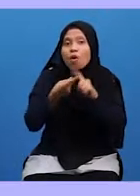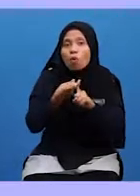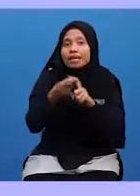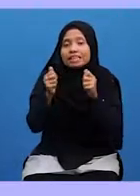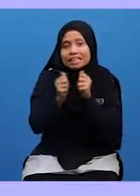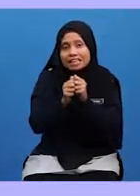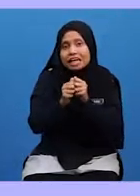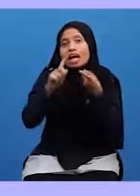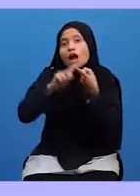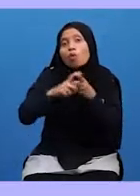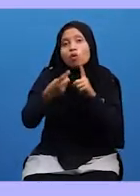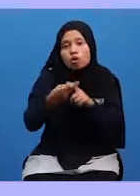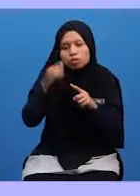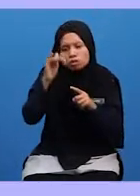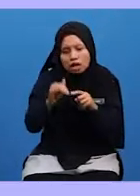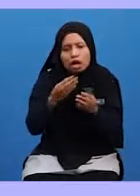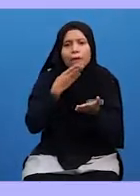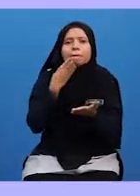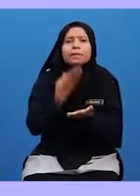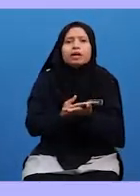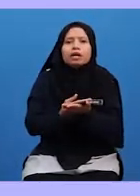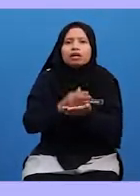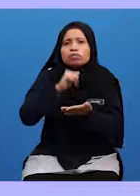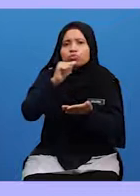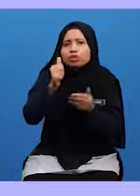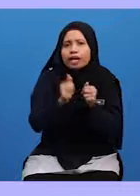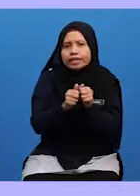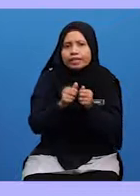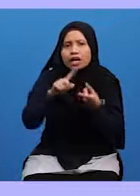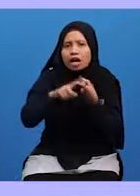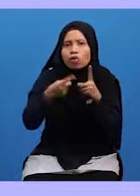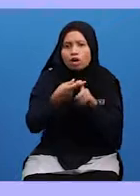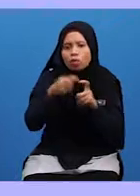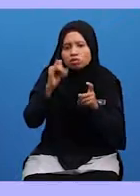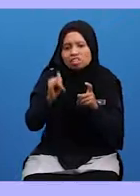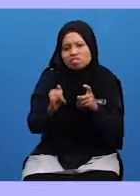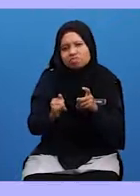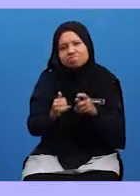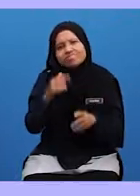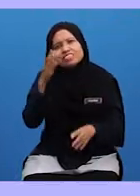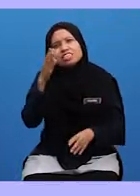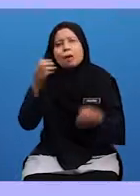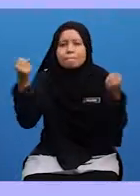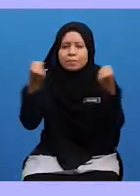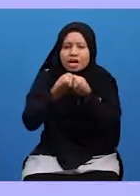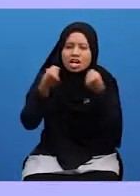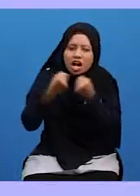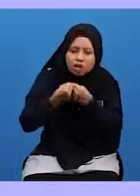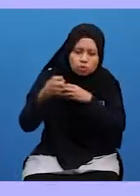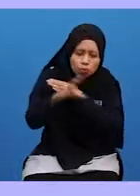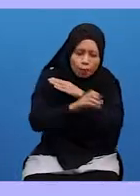Dengan Rakan-rakan Yang Baik Bukan Berkawan Dengan Kawan-kawan Yang Suka Bergaduh